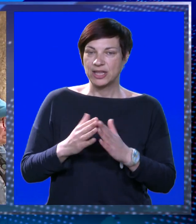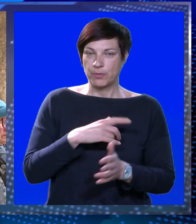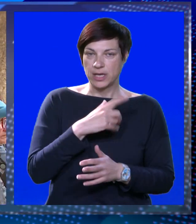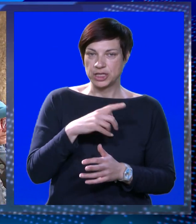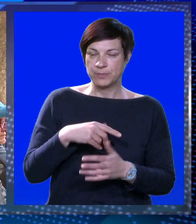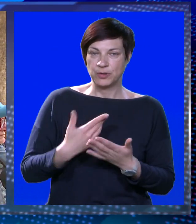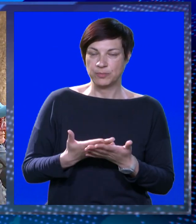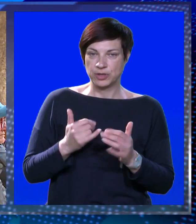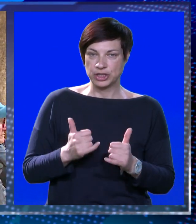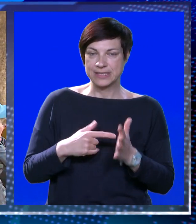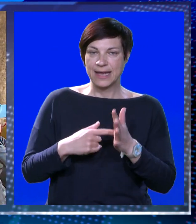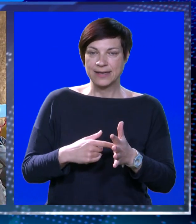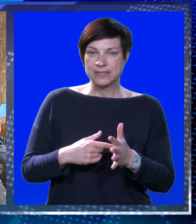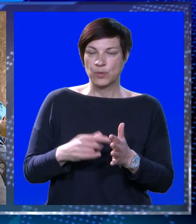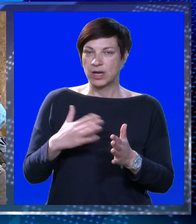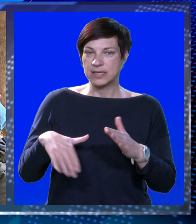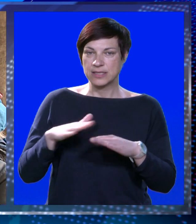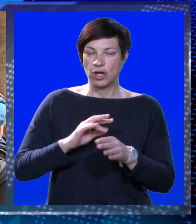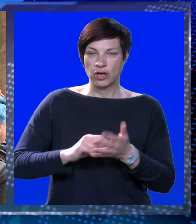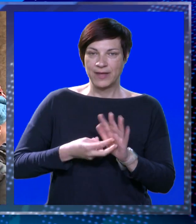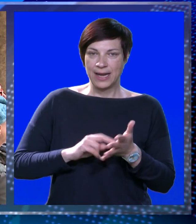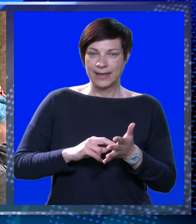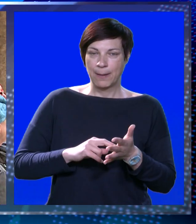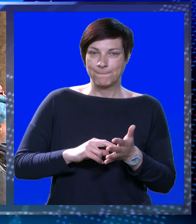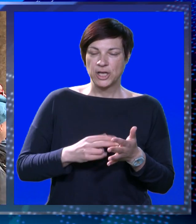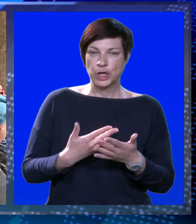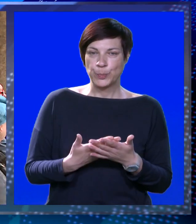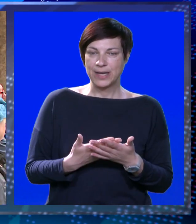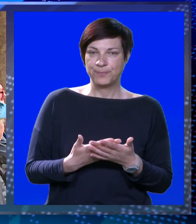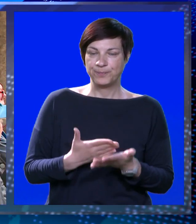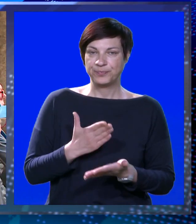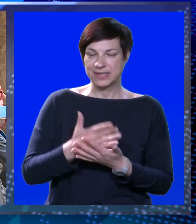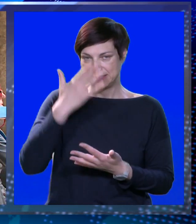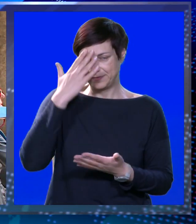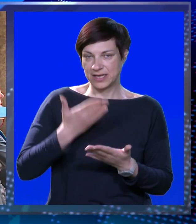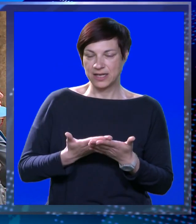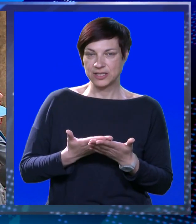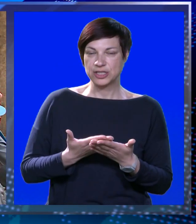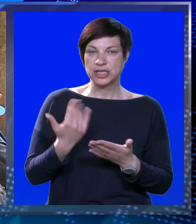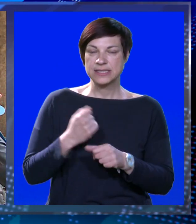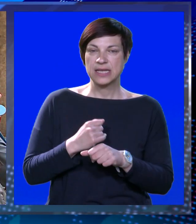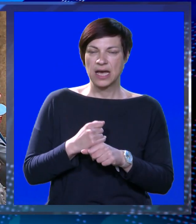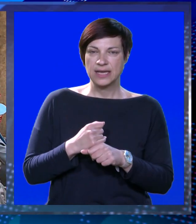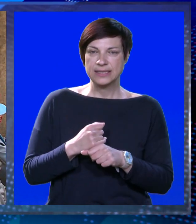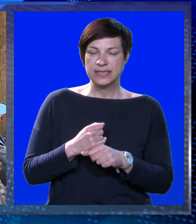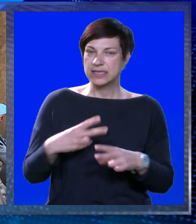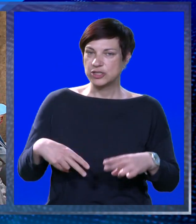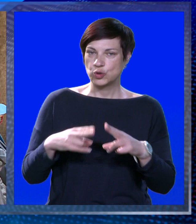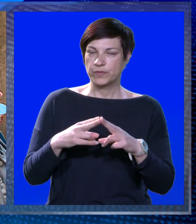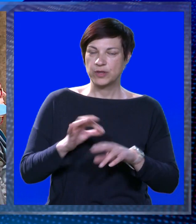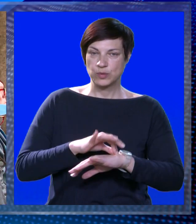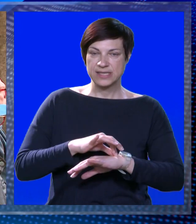domaćim ljudima. Ono što se do sada pokazalo kao veliki problem, svaka čast. Radili su